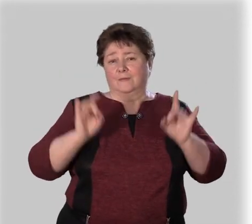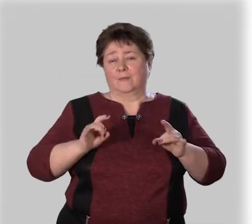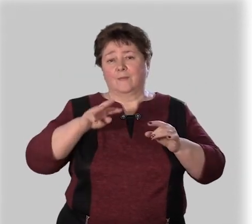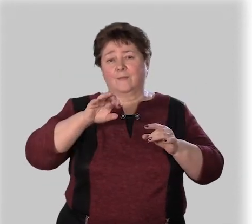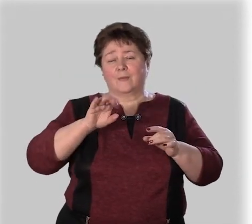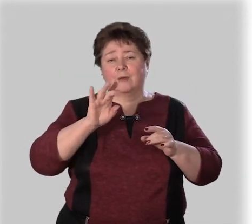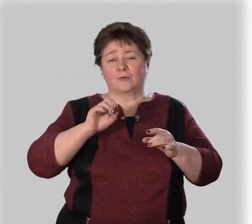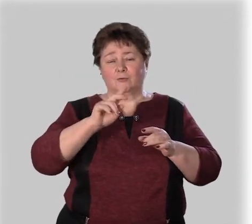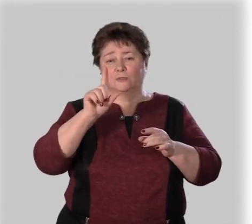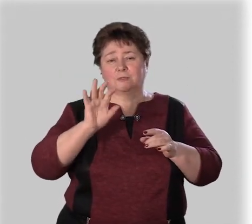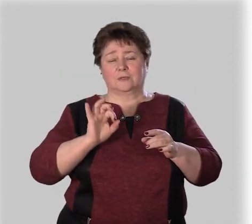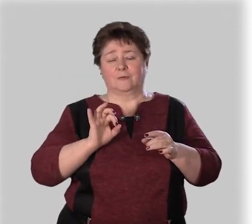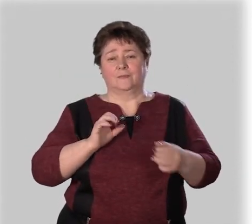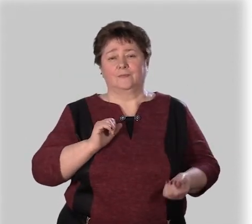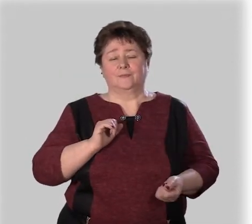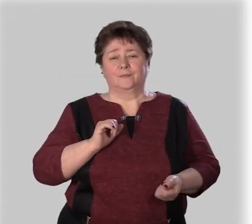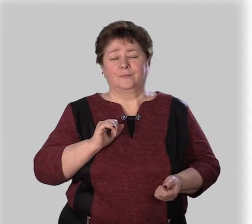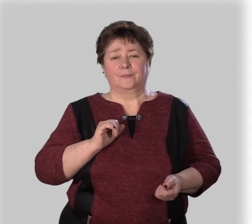кафе «Морозка».